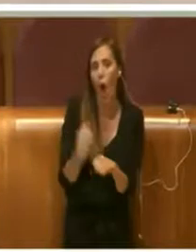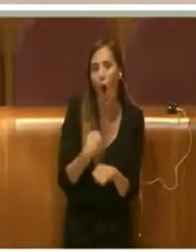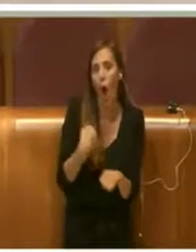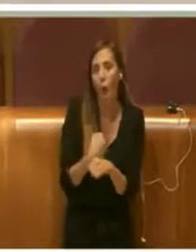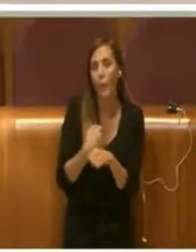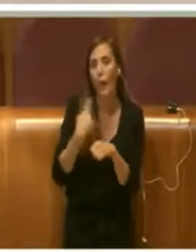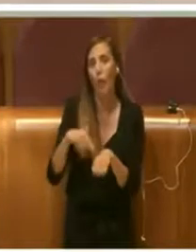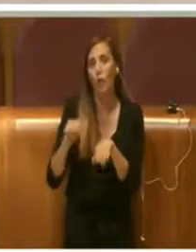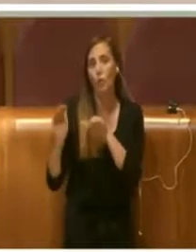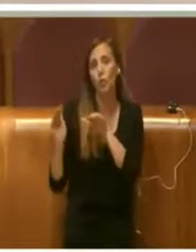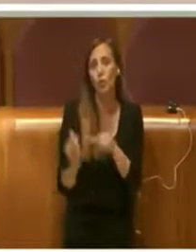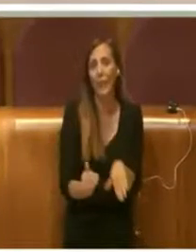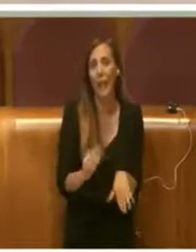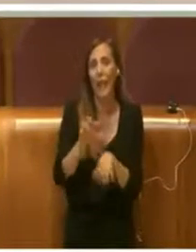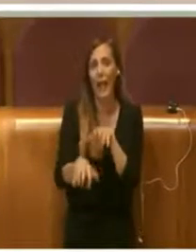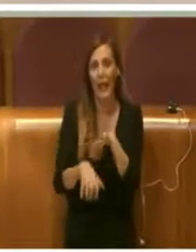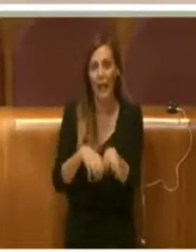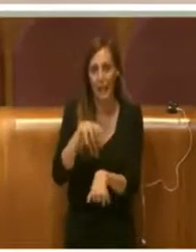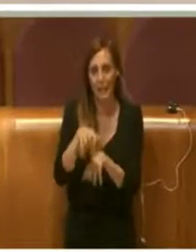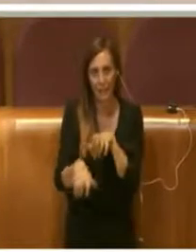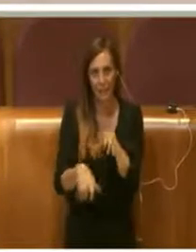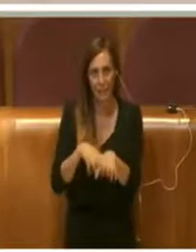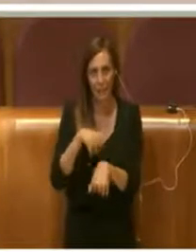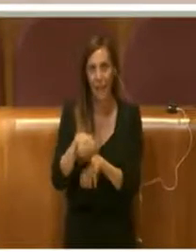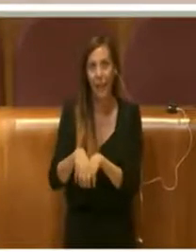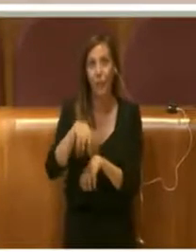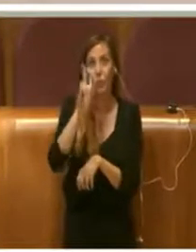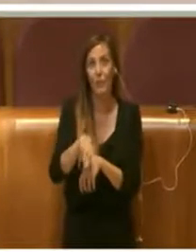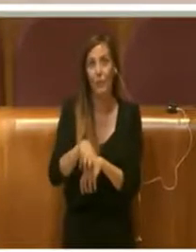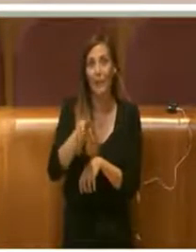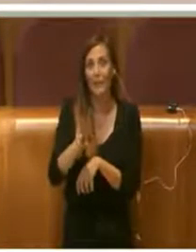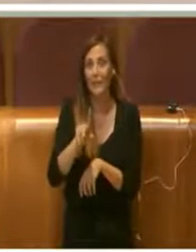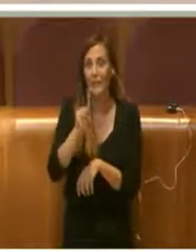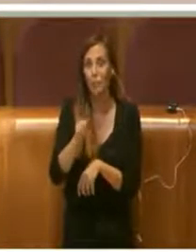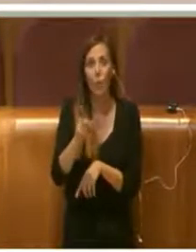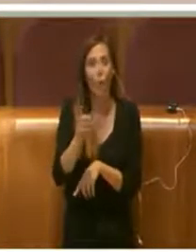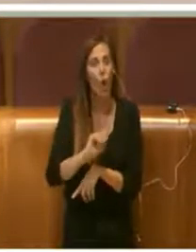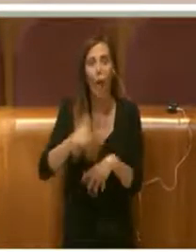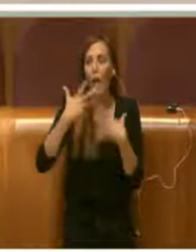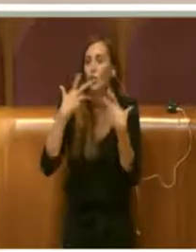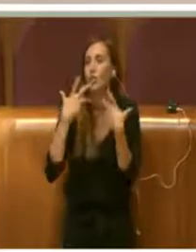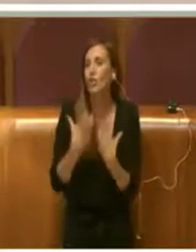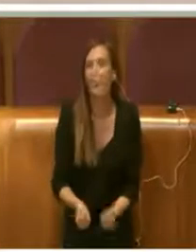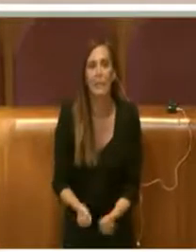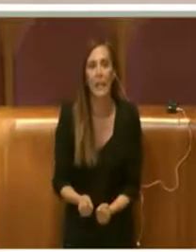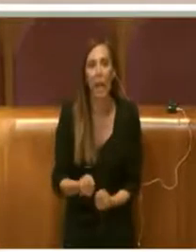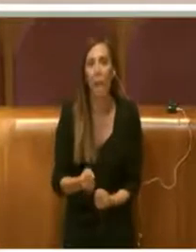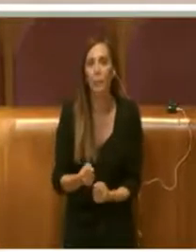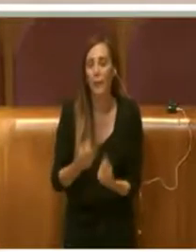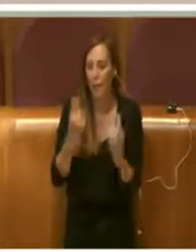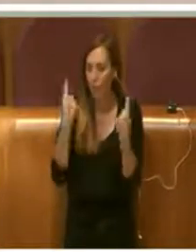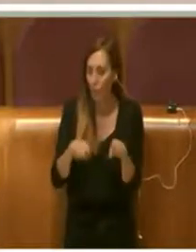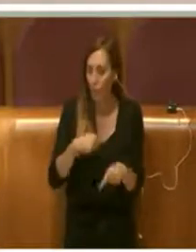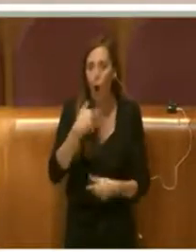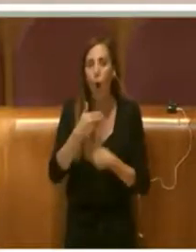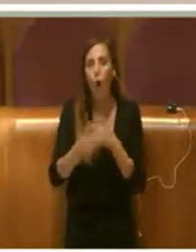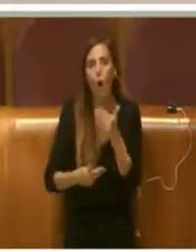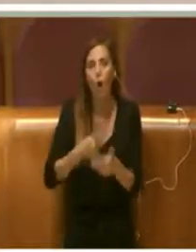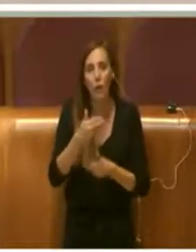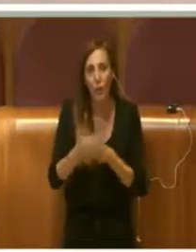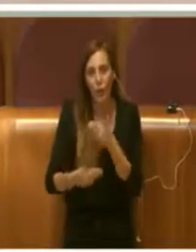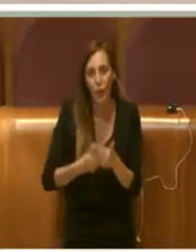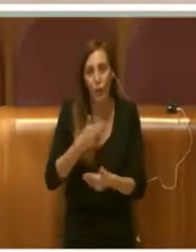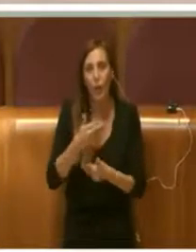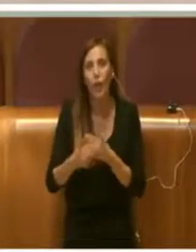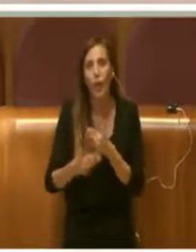nella tutela degli animali e ovviamente nel 2021 è inammissibile che ancora si possa proseguire con questo